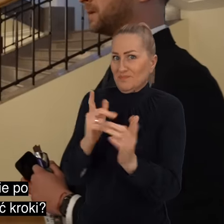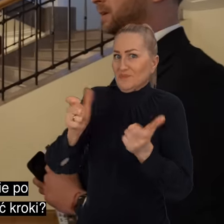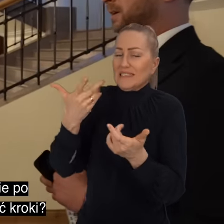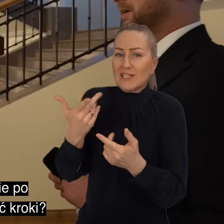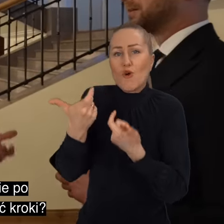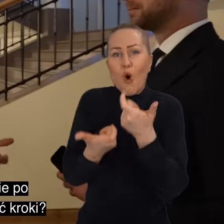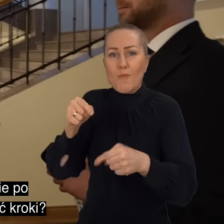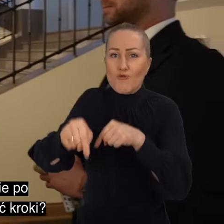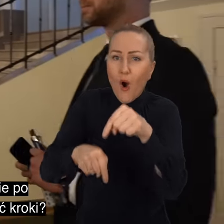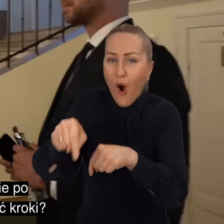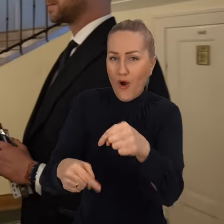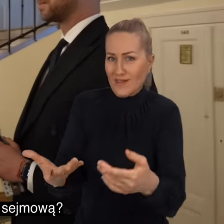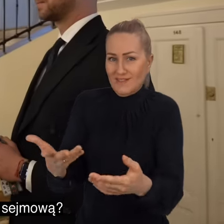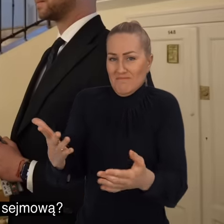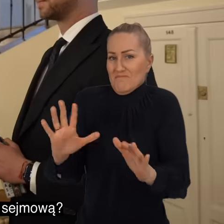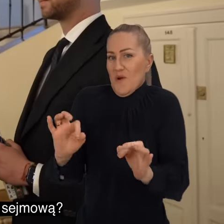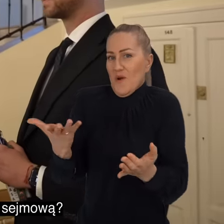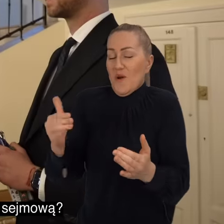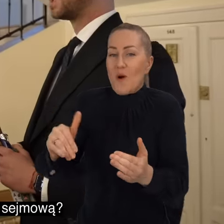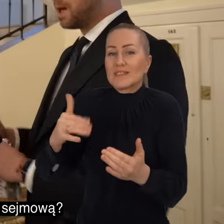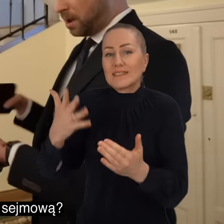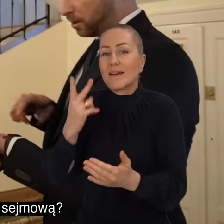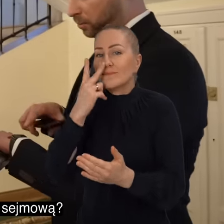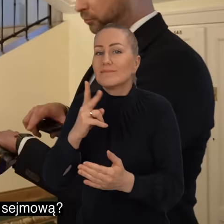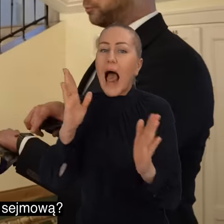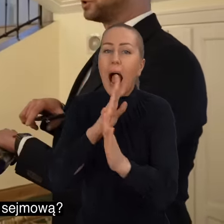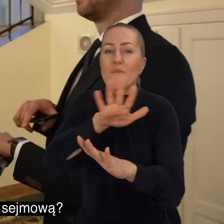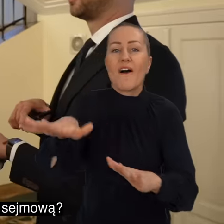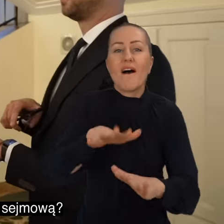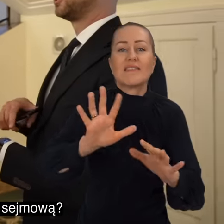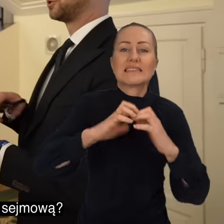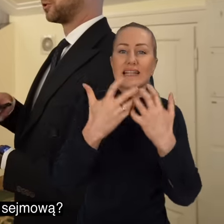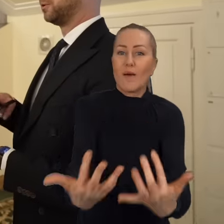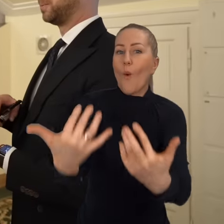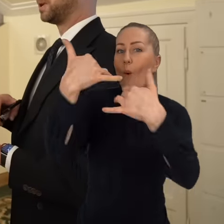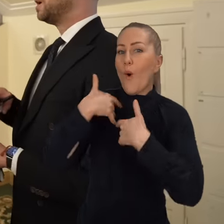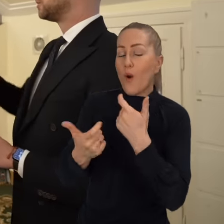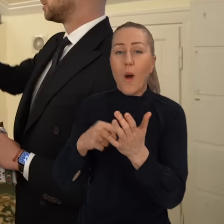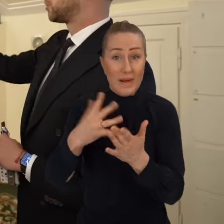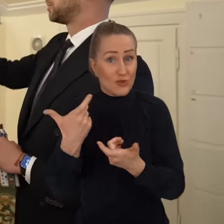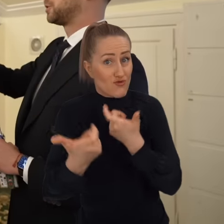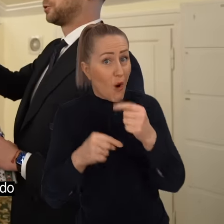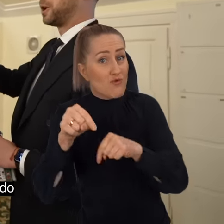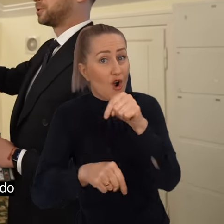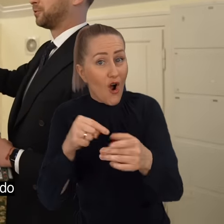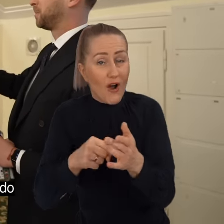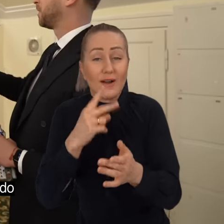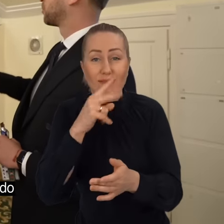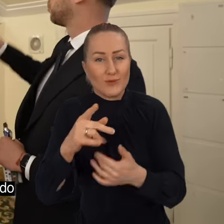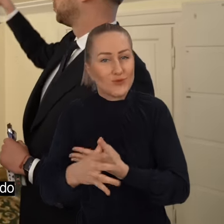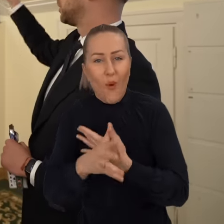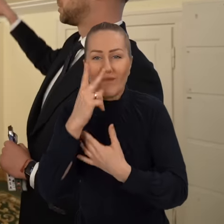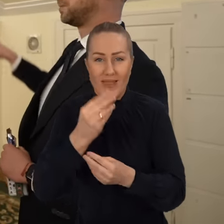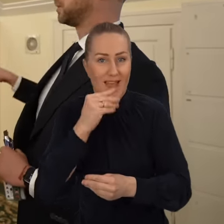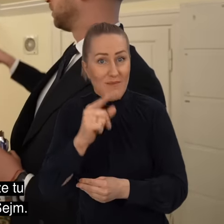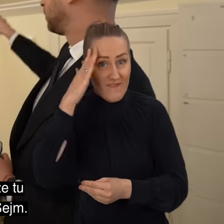przechodząc, żeby zrobić kroki, nie wiem, natchnąć się atmosferą sejmową, wyrobić kroki? korytarze są najlepsze do wyrobiania